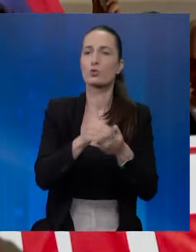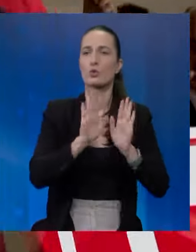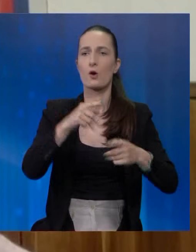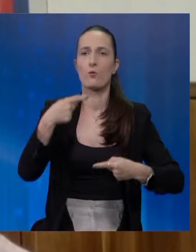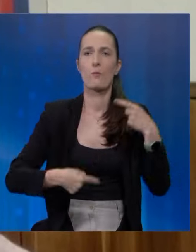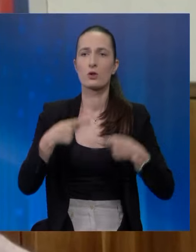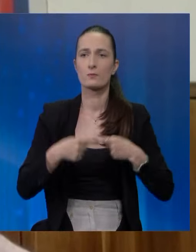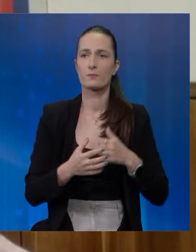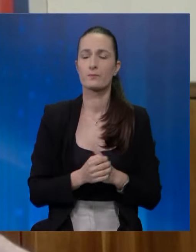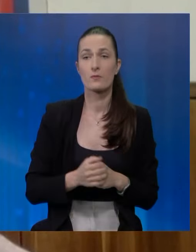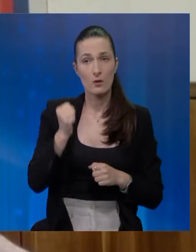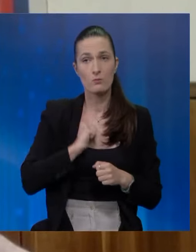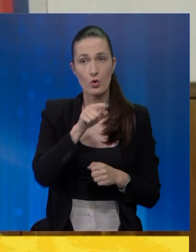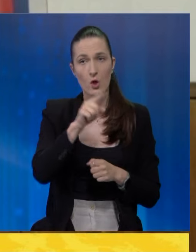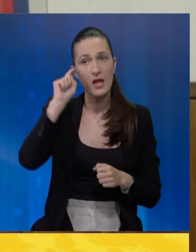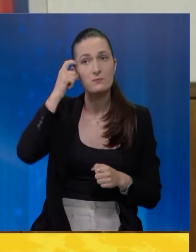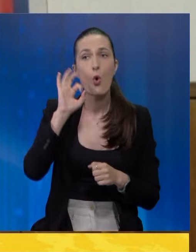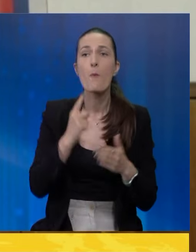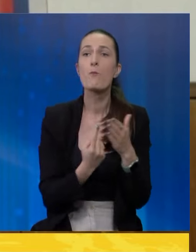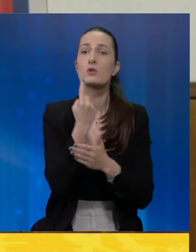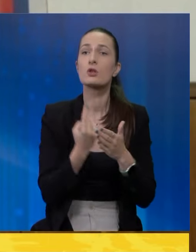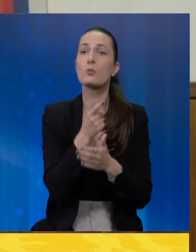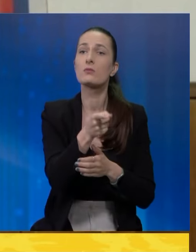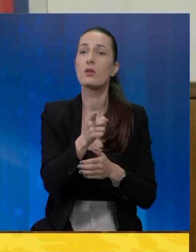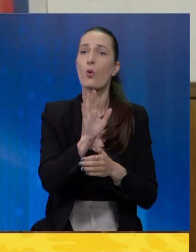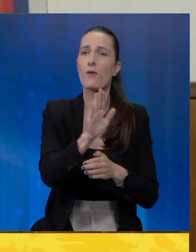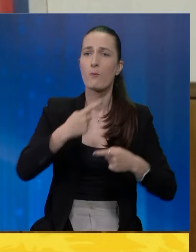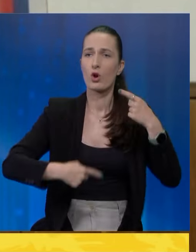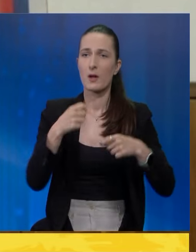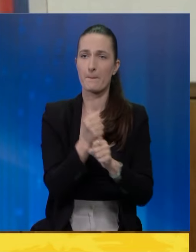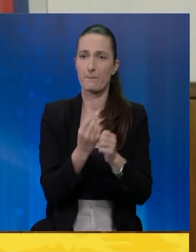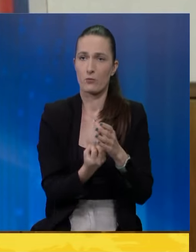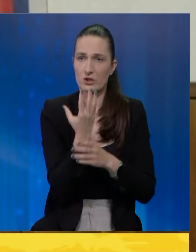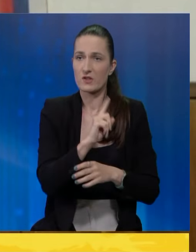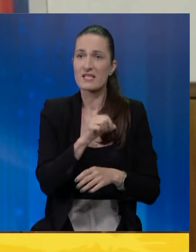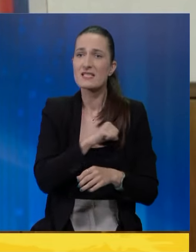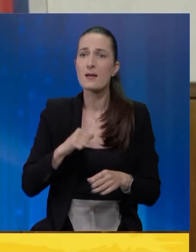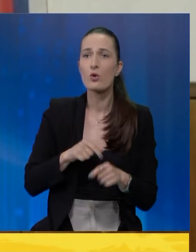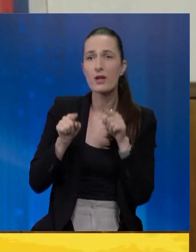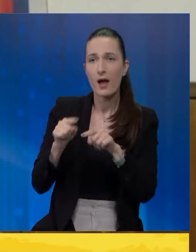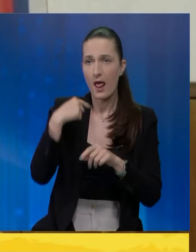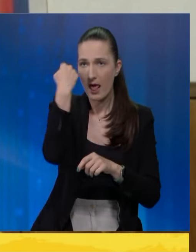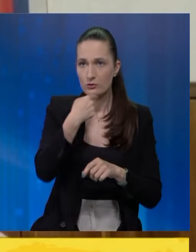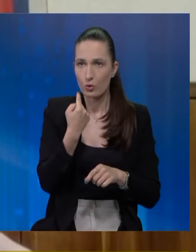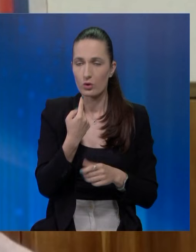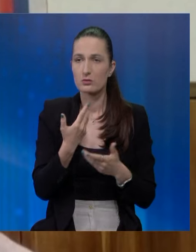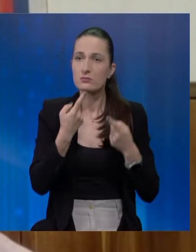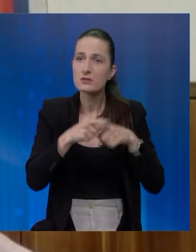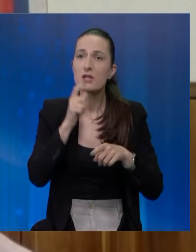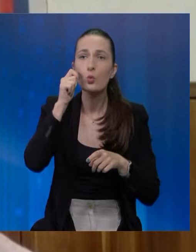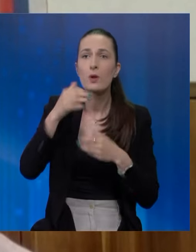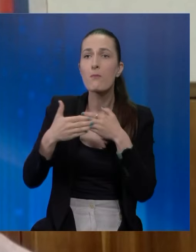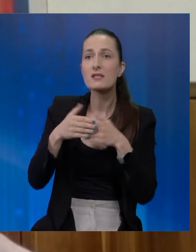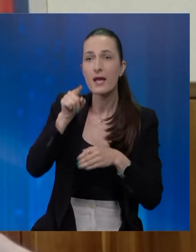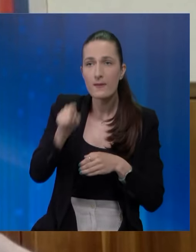politiku. Morao je da razmišlja o posljedicama koje će ta njegova politika proizvesti ne samo za njega lično, ljude